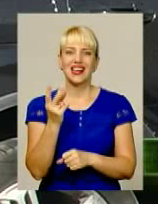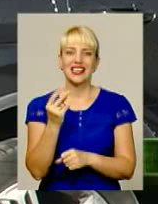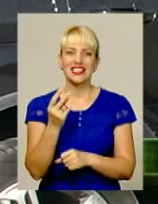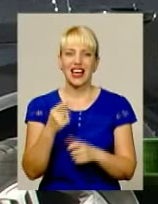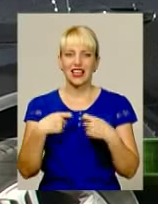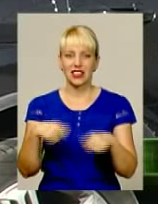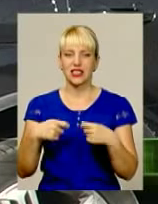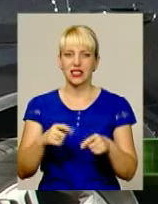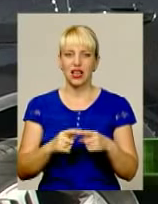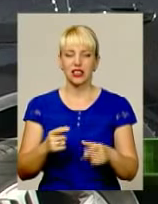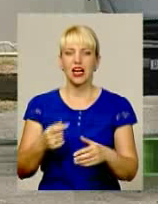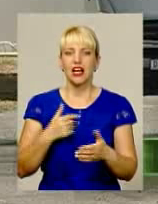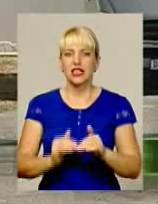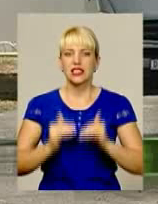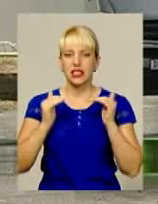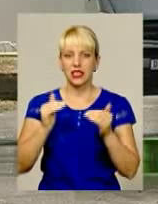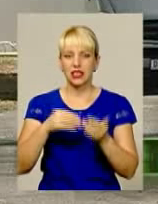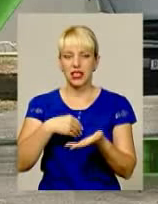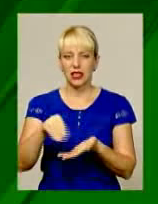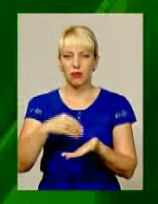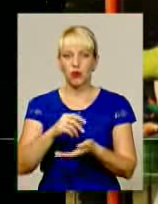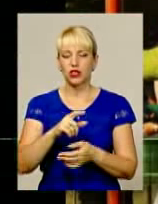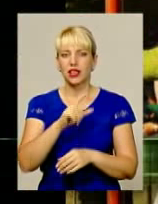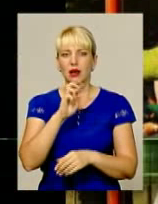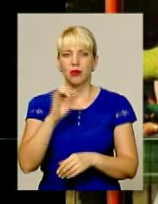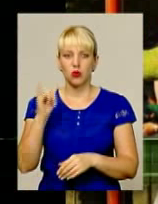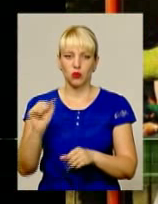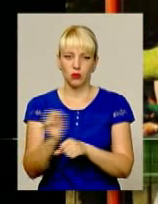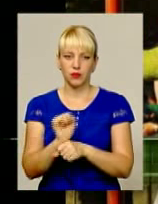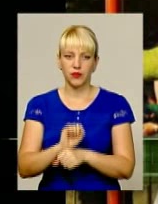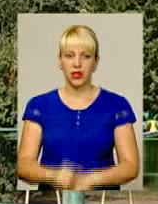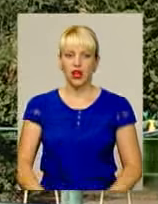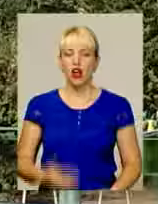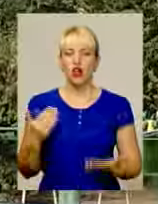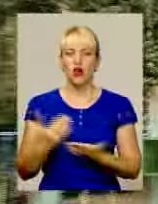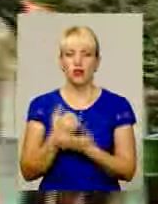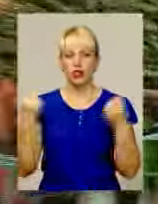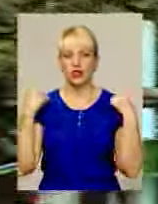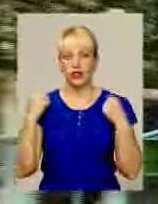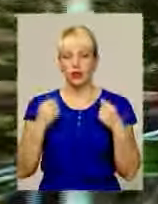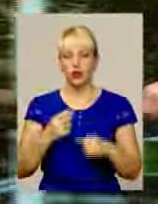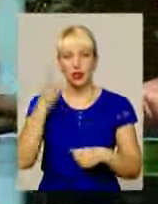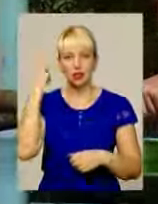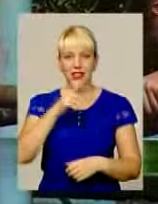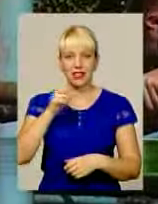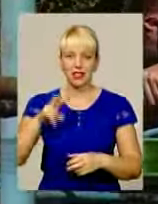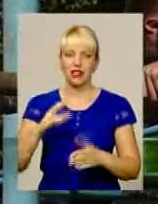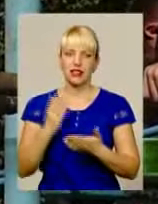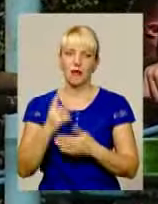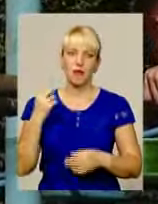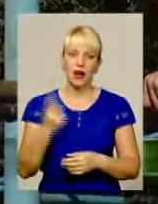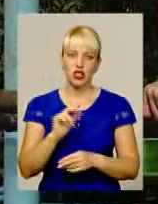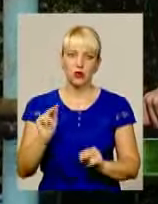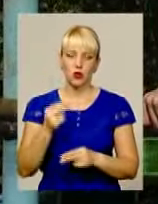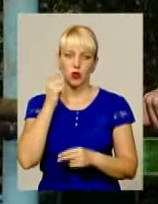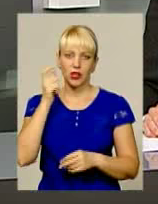На Хмельниччині зріс імпорт вживаних машин з Європи. Новини з порту. Хмельницький «Халк» став першим на чемпіонаті України